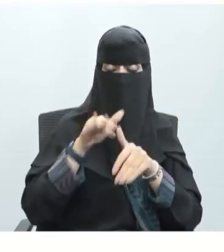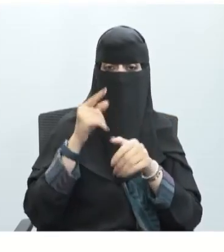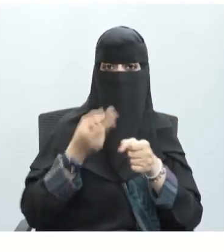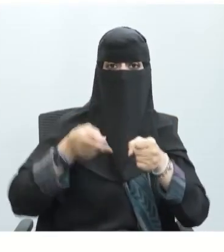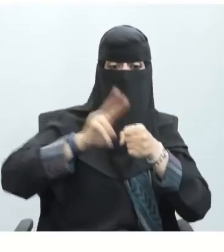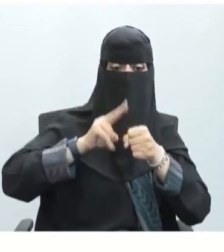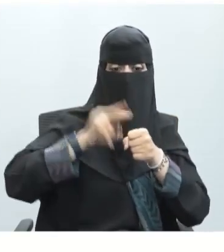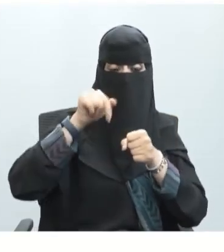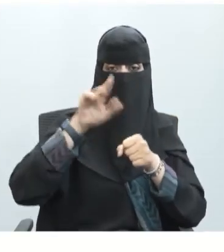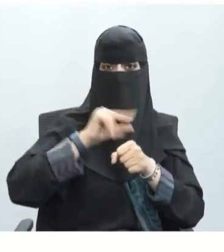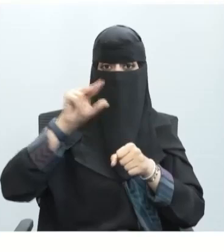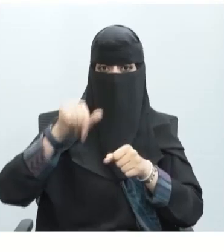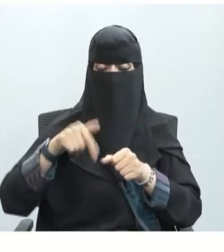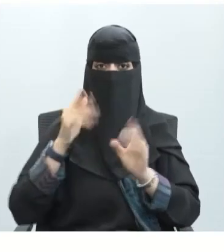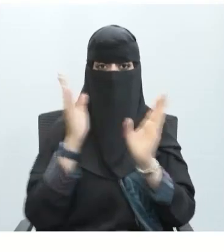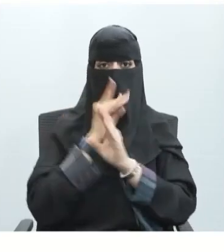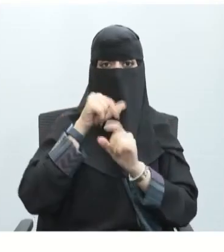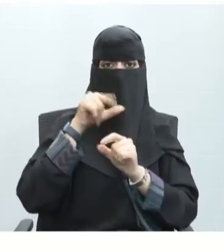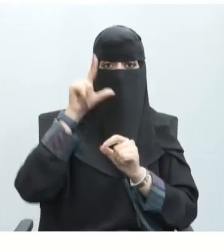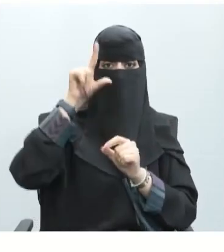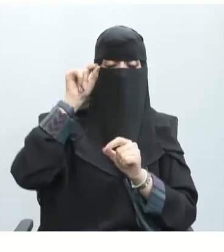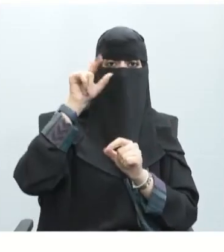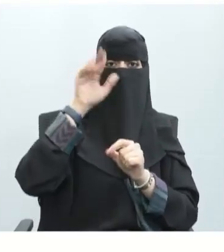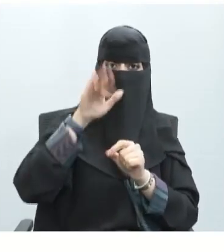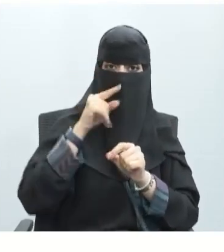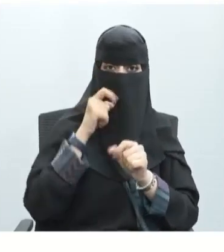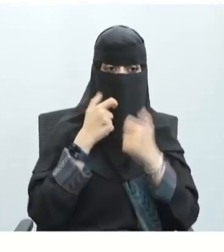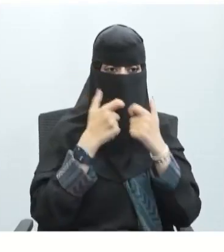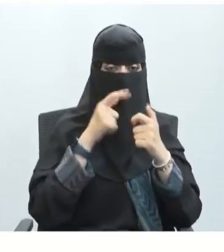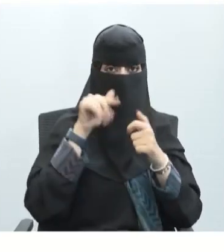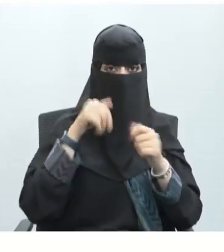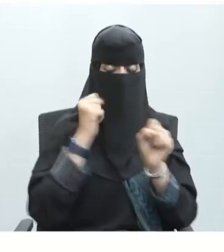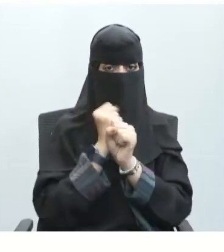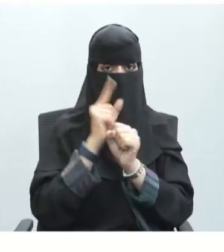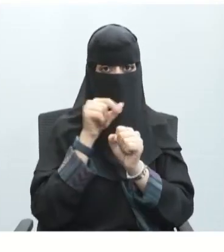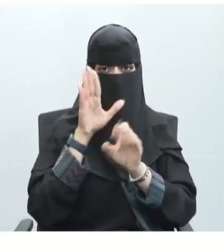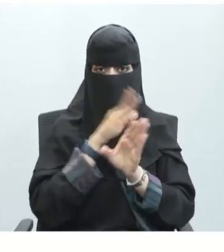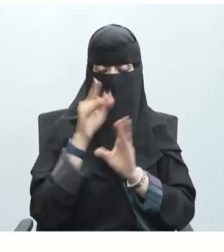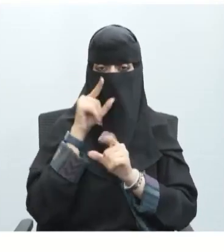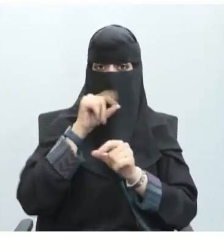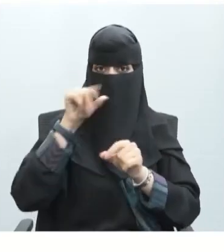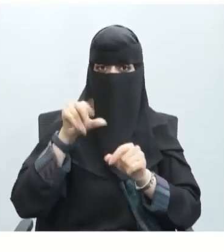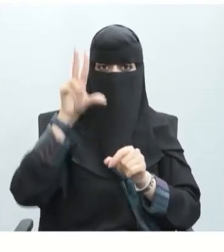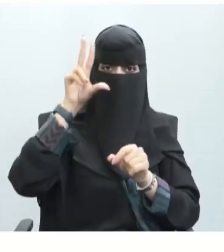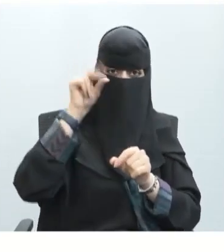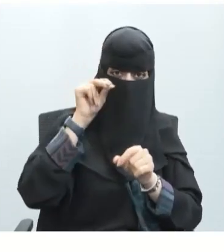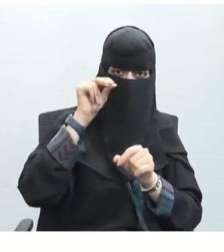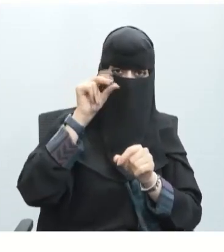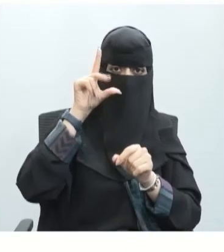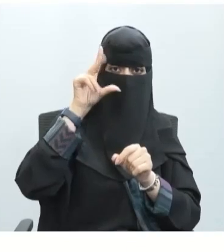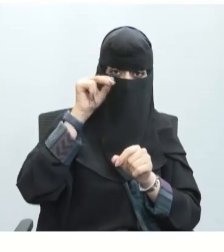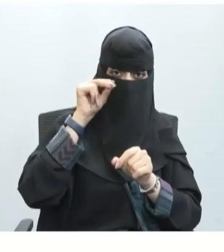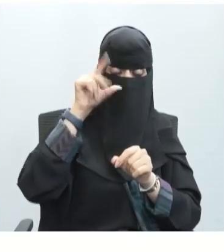في كل مرة نفس ردة الفعل وإغماض العين إذن لاحظنا أن ردة الفعل هي عبارة عن أغلاق الجفون